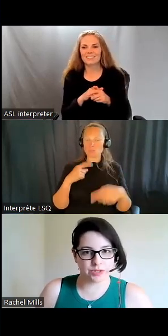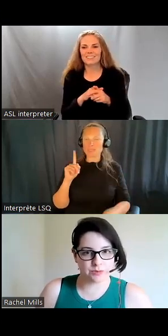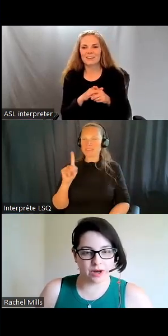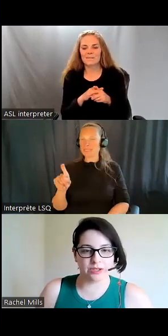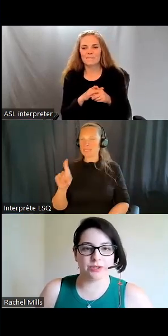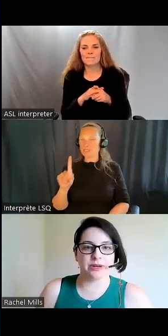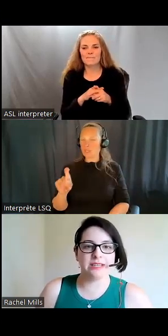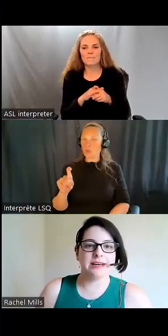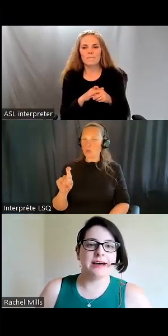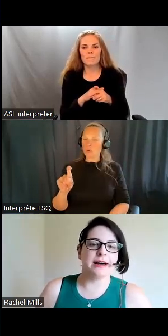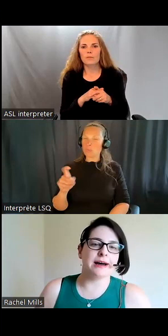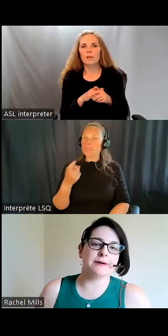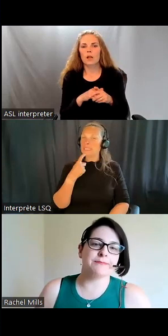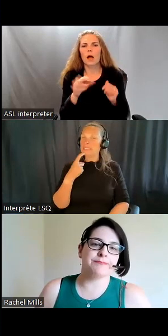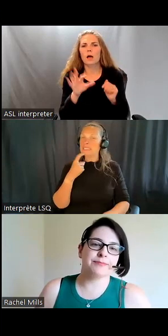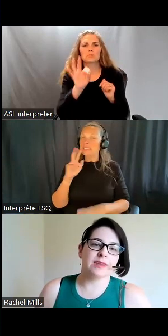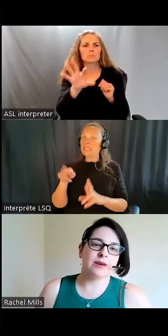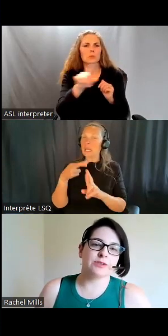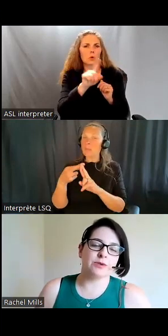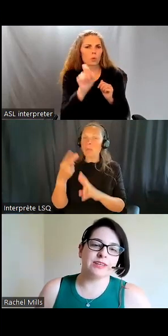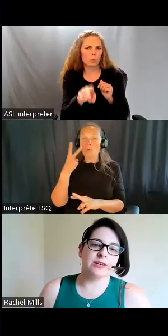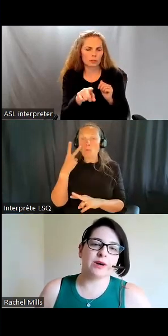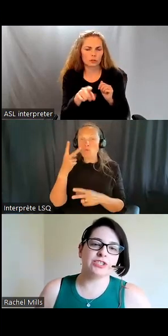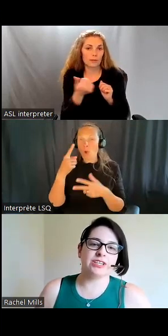laisser les panélistes décider d'y répondre ou pas.